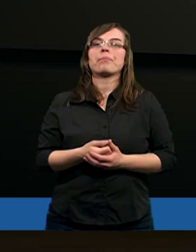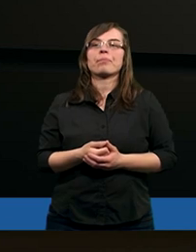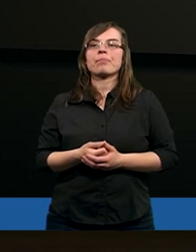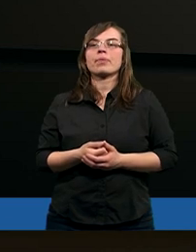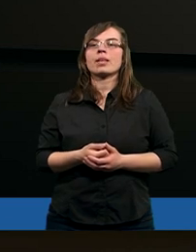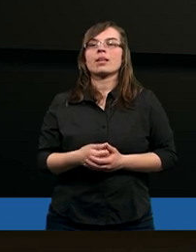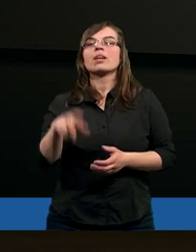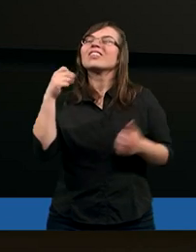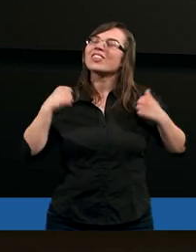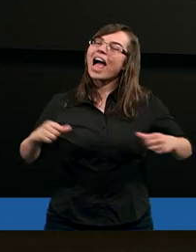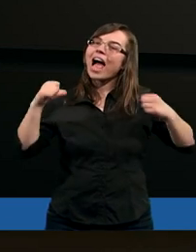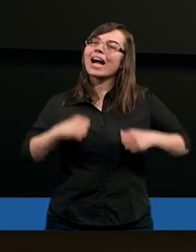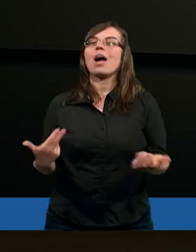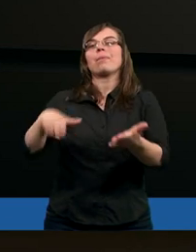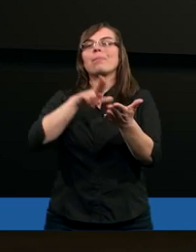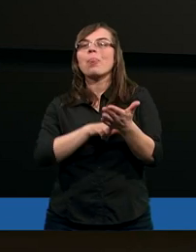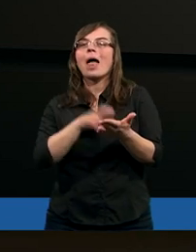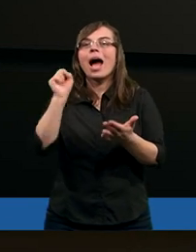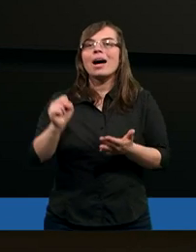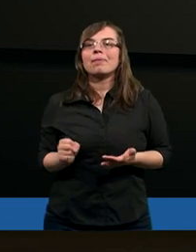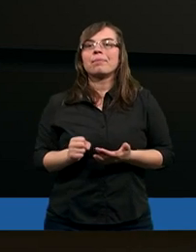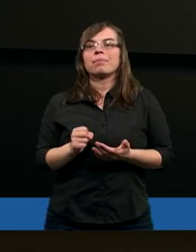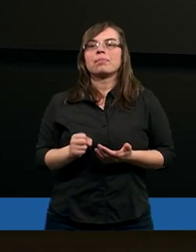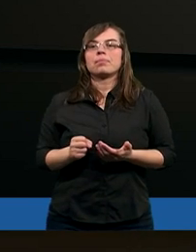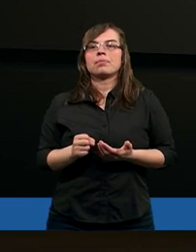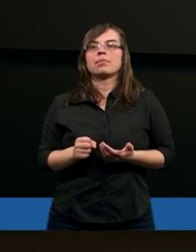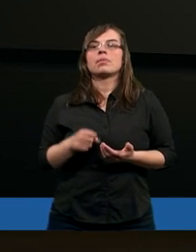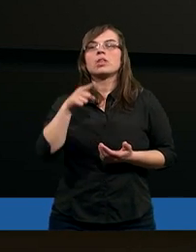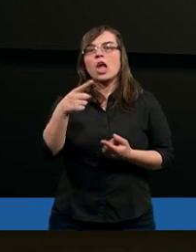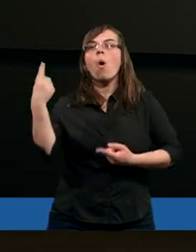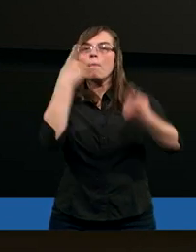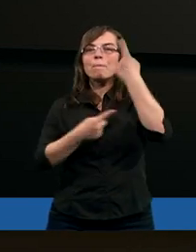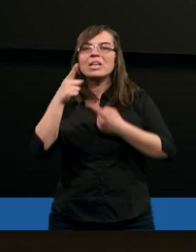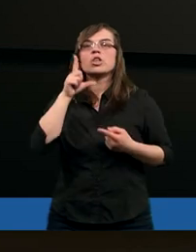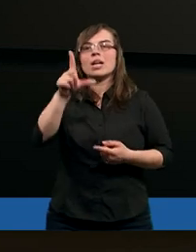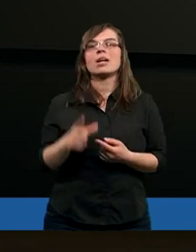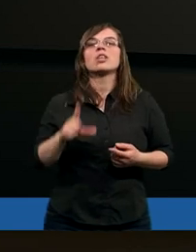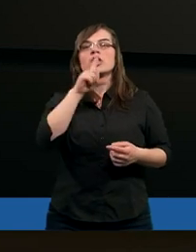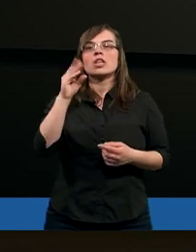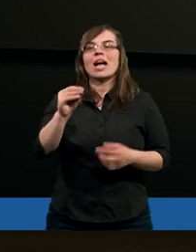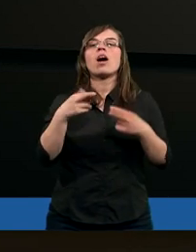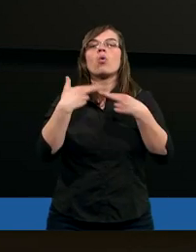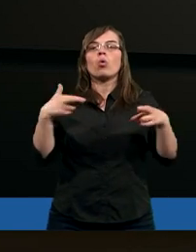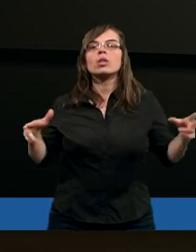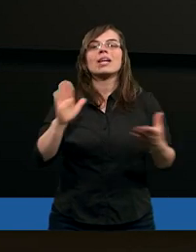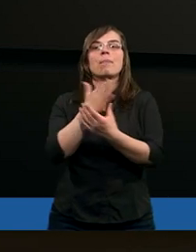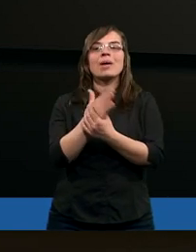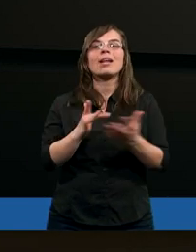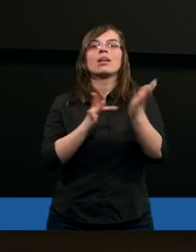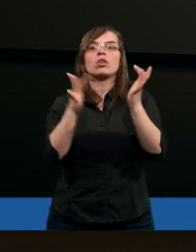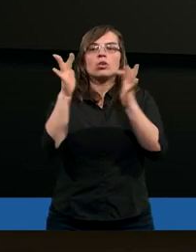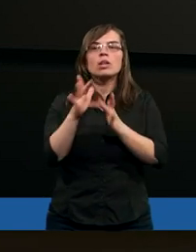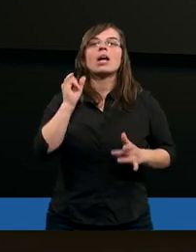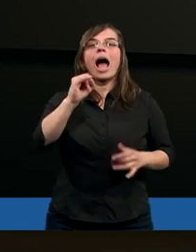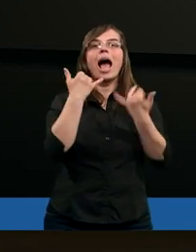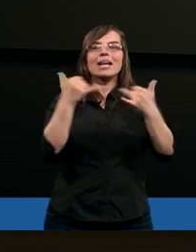I czekałem na tę myśl, że różnica między